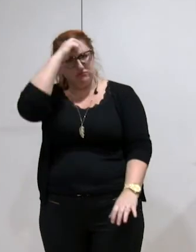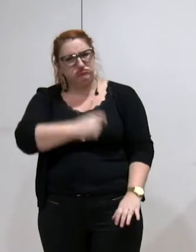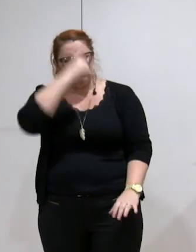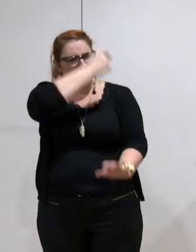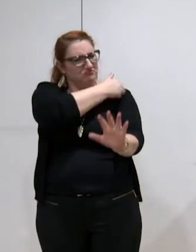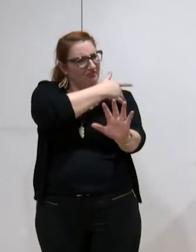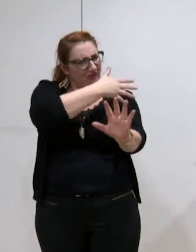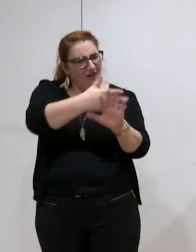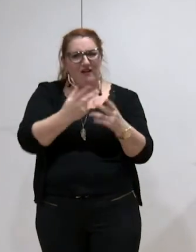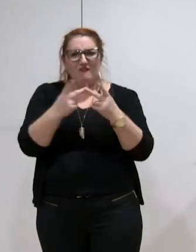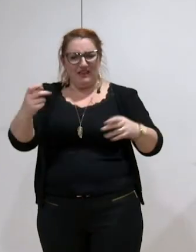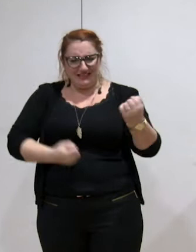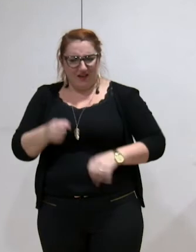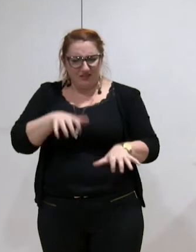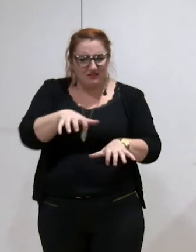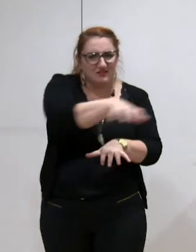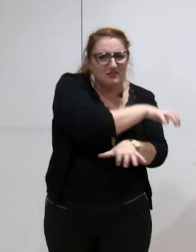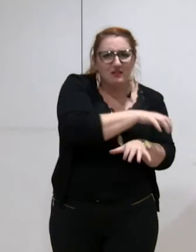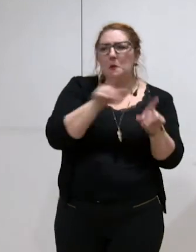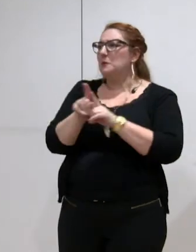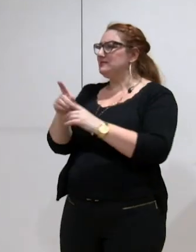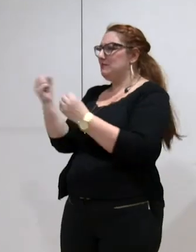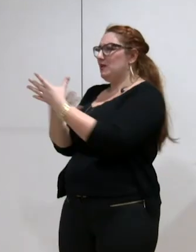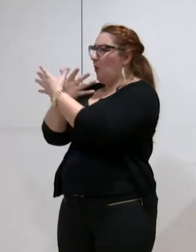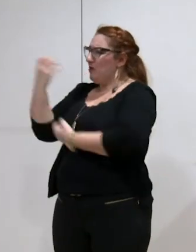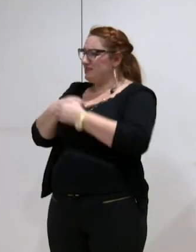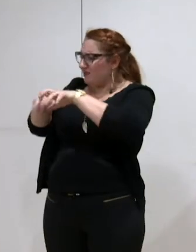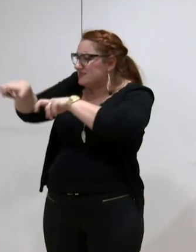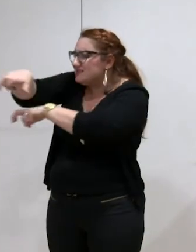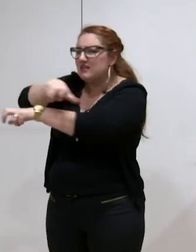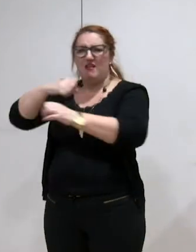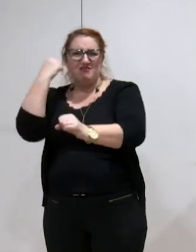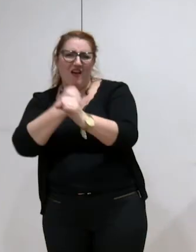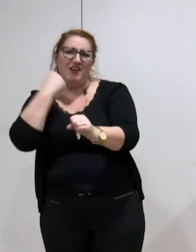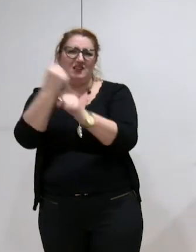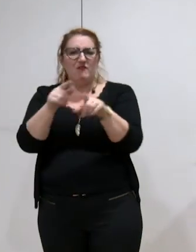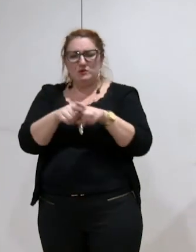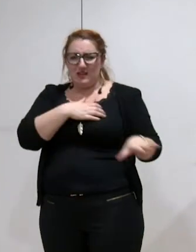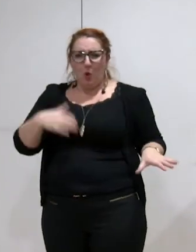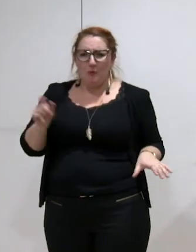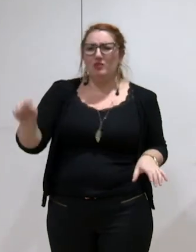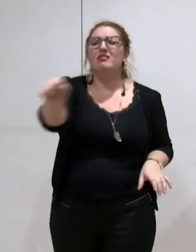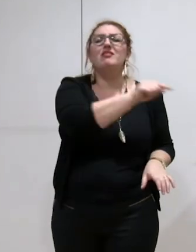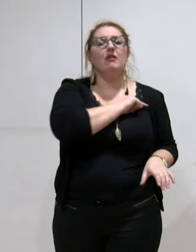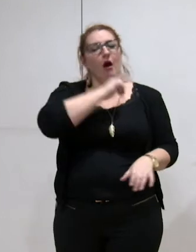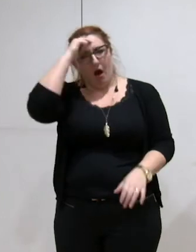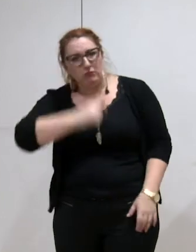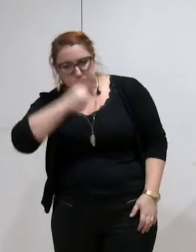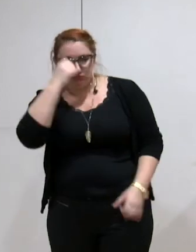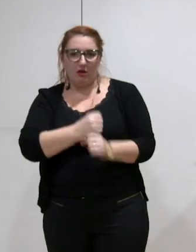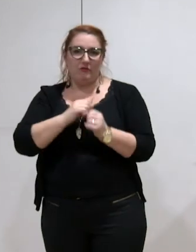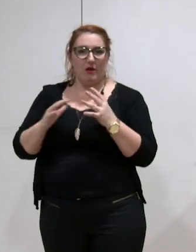par les services de la ville, ceux de la métropole et de toutes les communes. La qualité d'implication et la